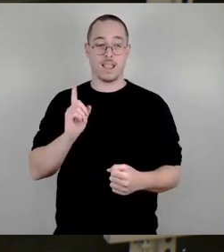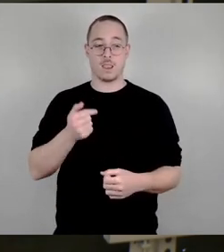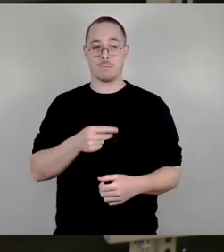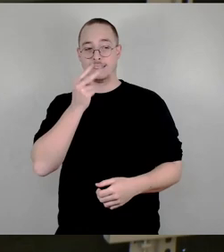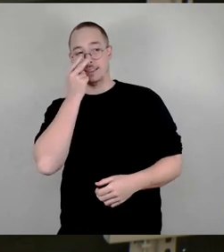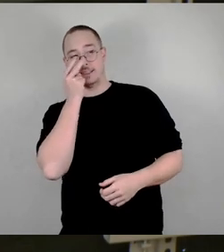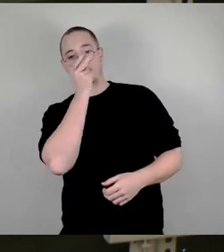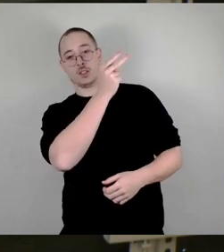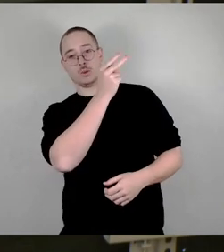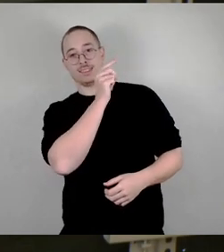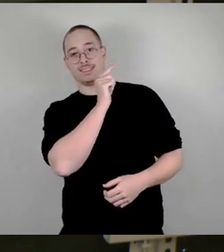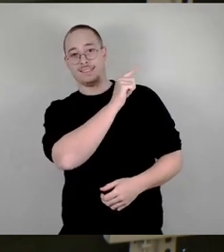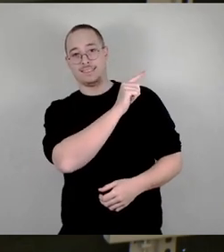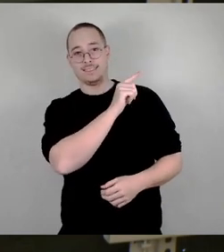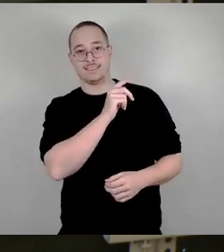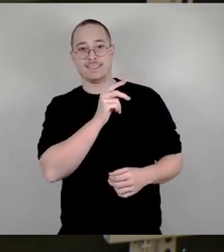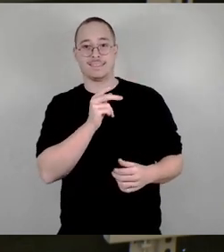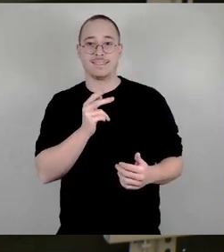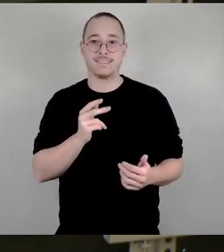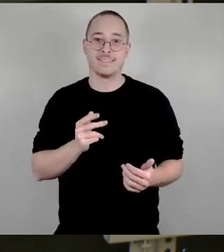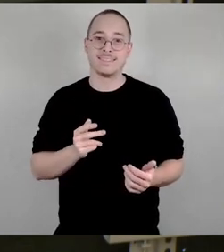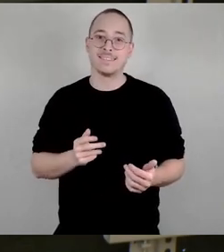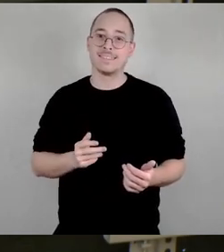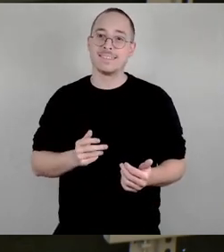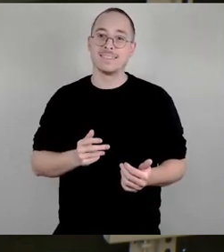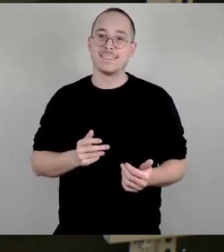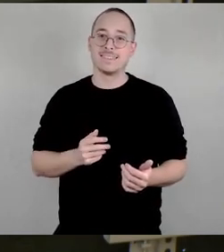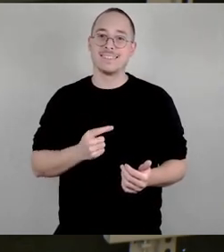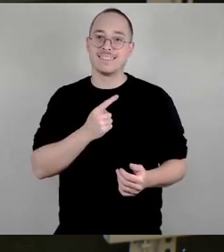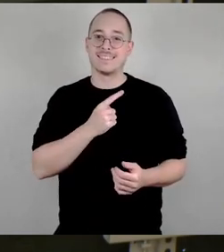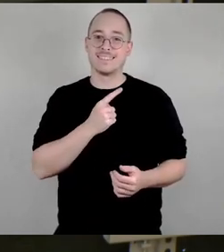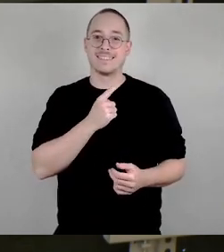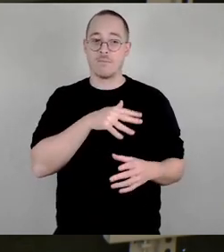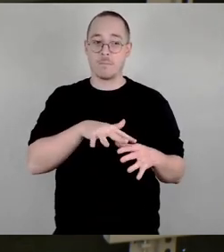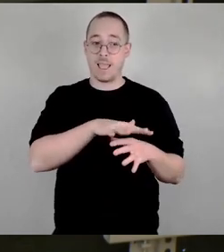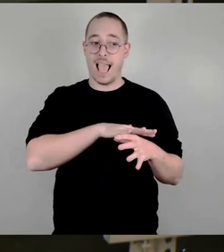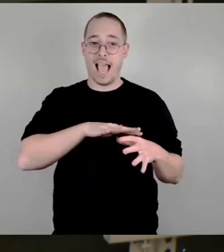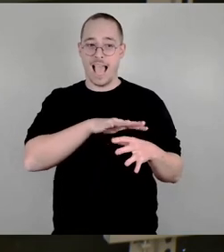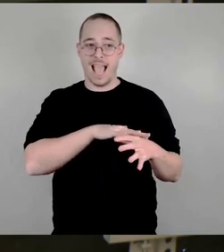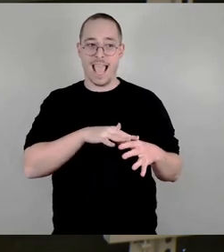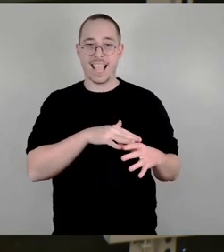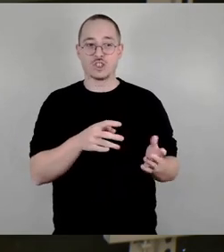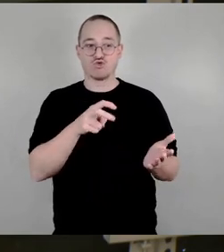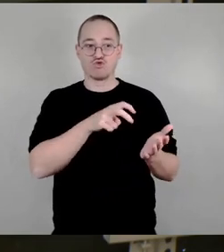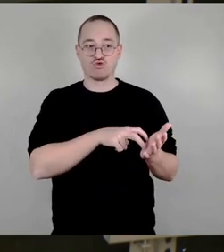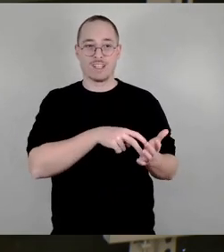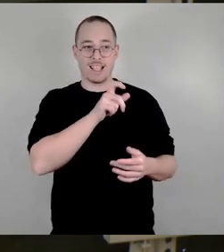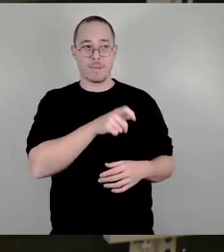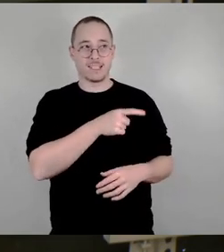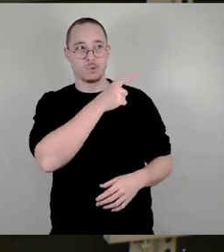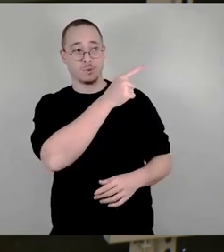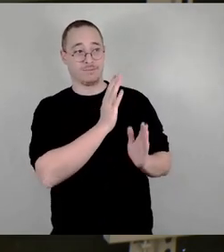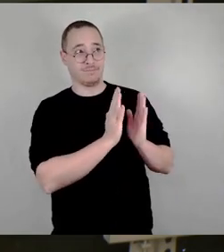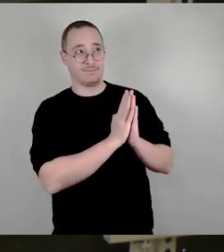Neu- jetzt auch nicht mehr inzwischen schon einige Zeit, für den Bereich zuständigen, vielleicht kann man das auch mal hinkriegen,